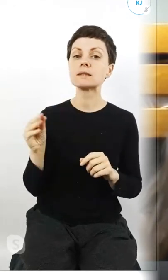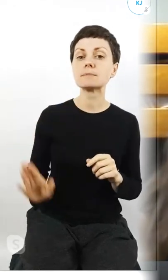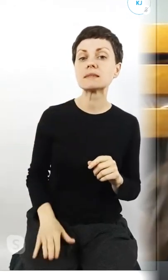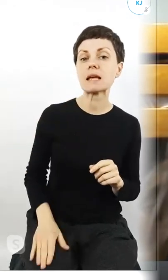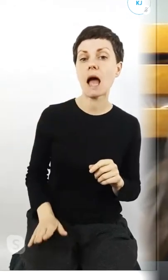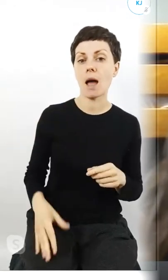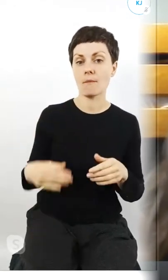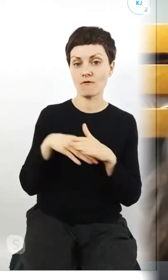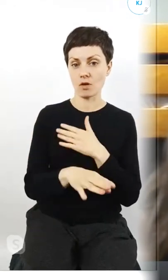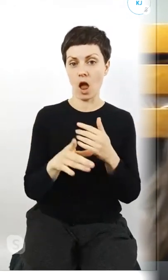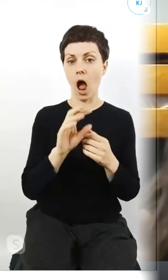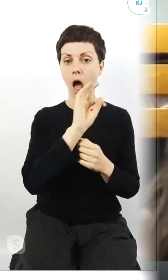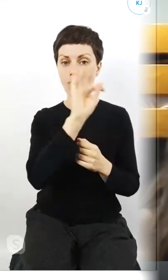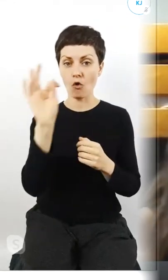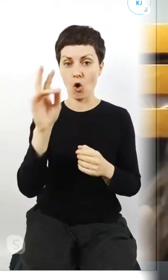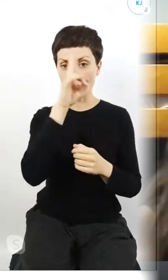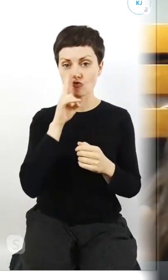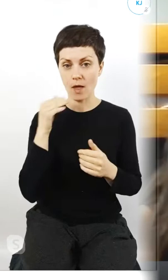w pracy.